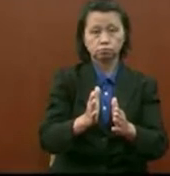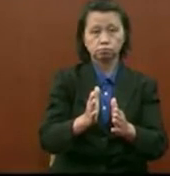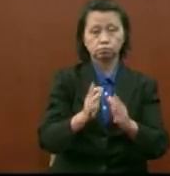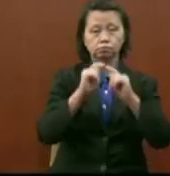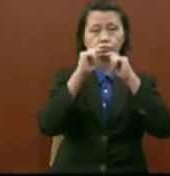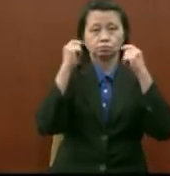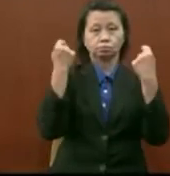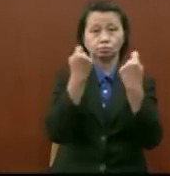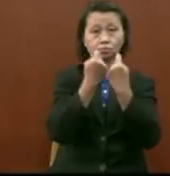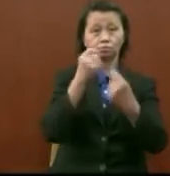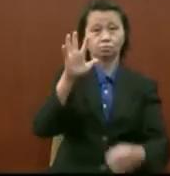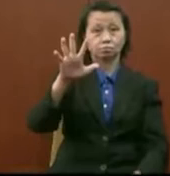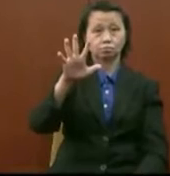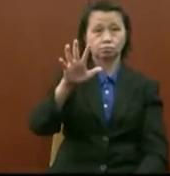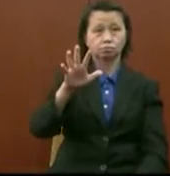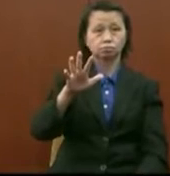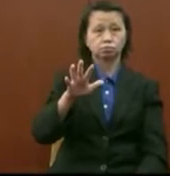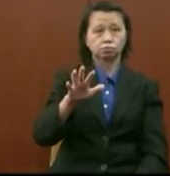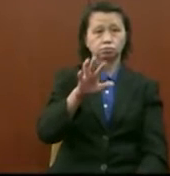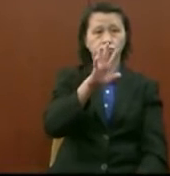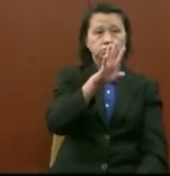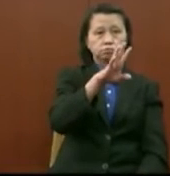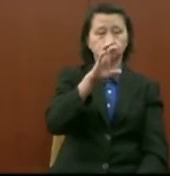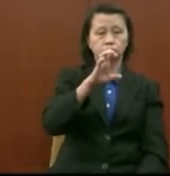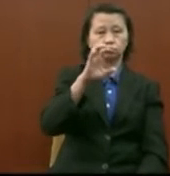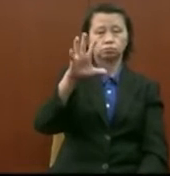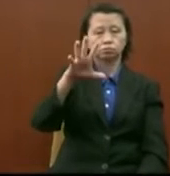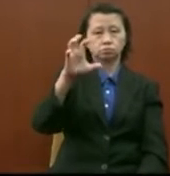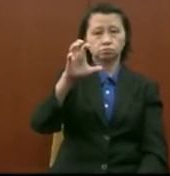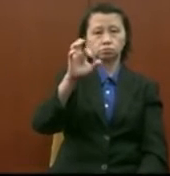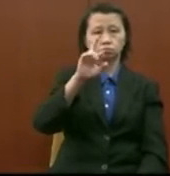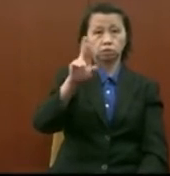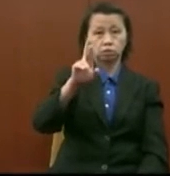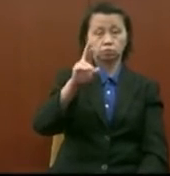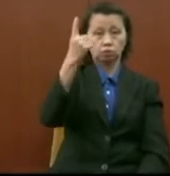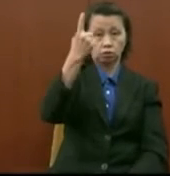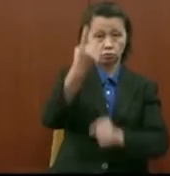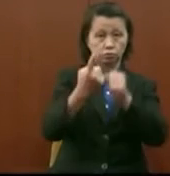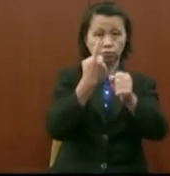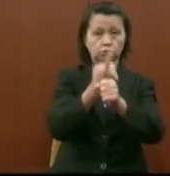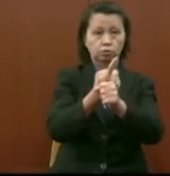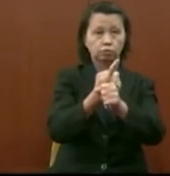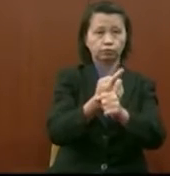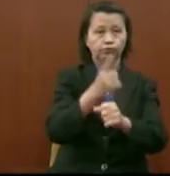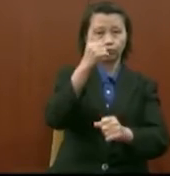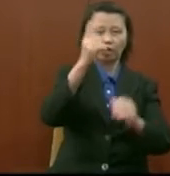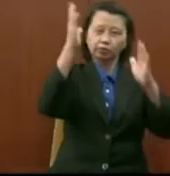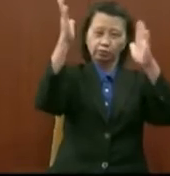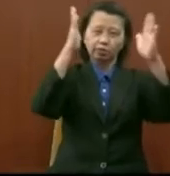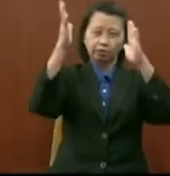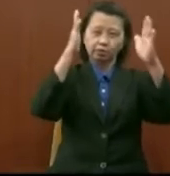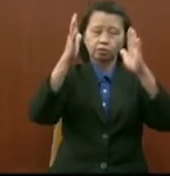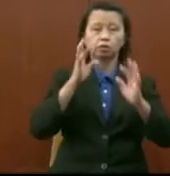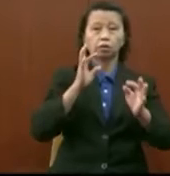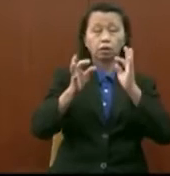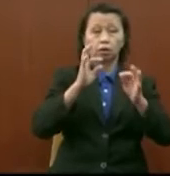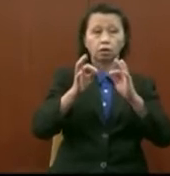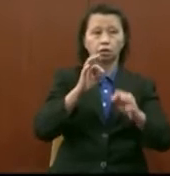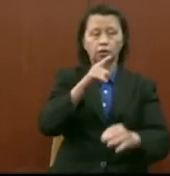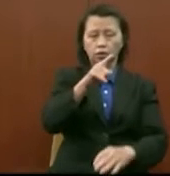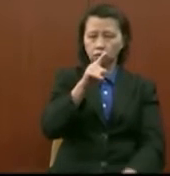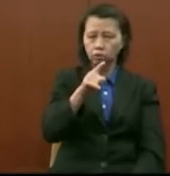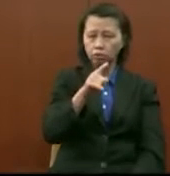tingkatan 5 ini lebih kurang dalam 400-500 ribu setahun satu Malaysia lah kalau find out